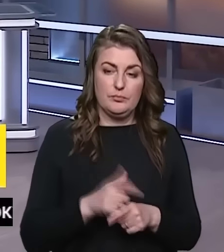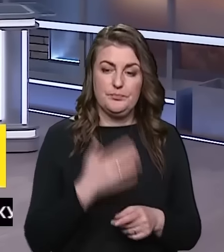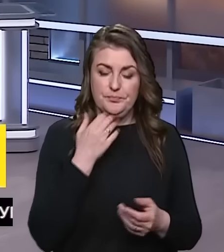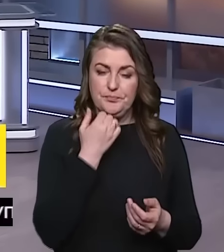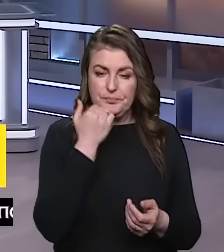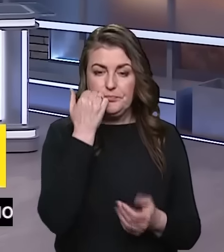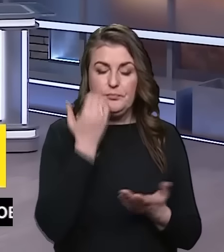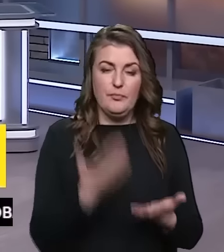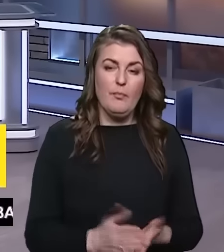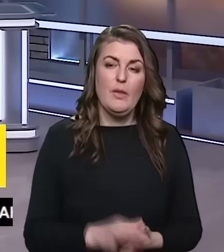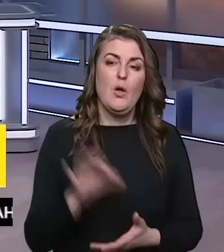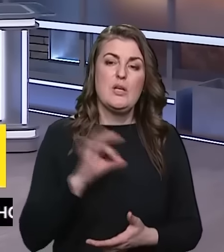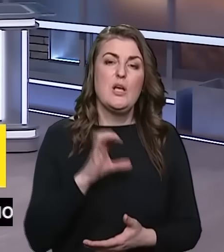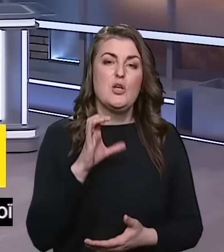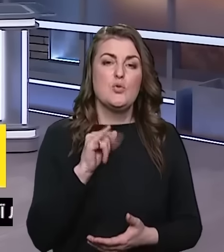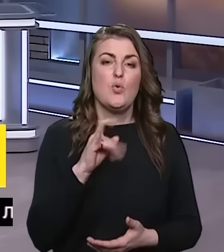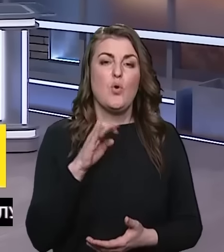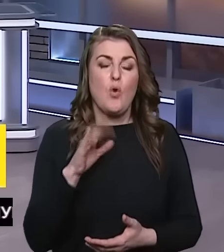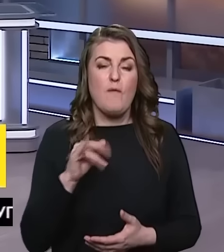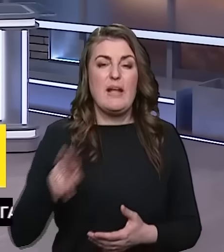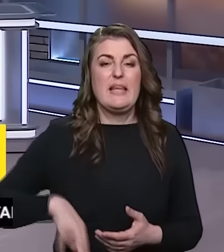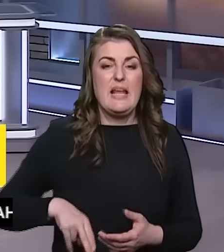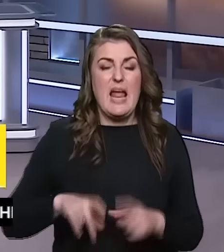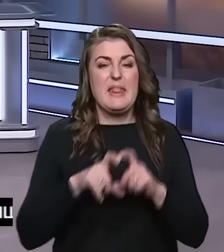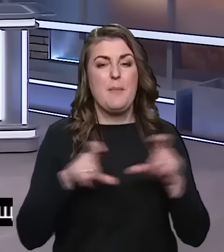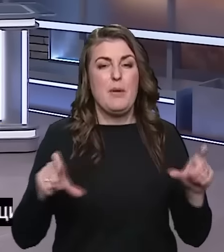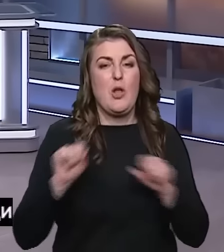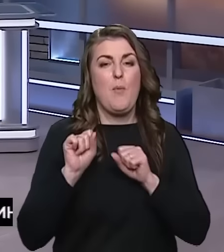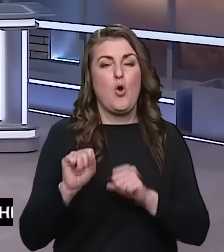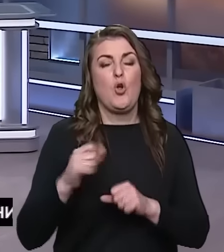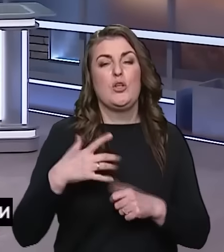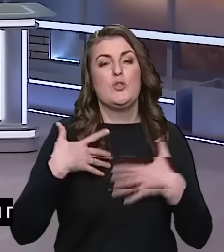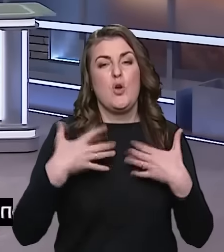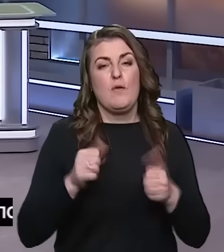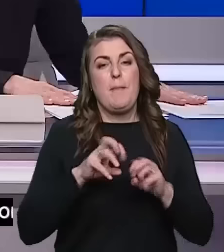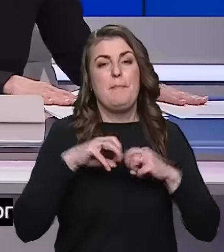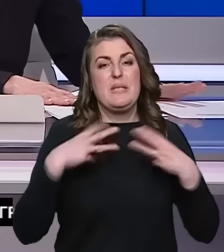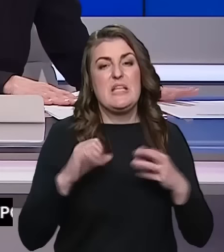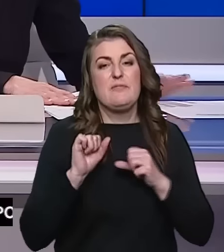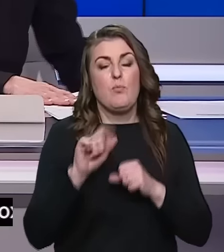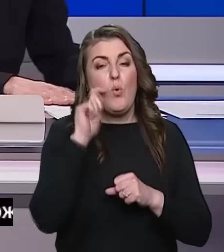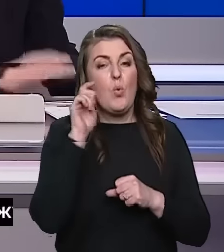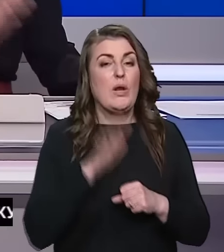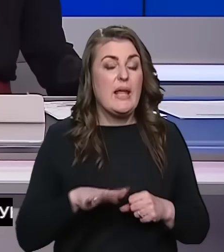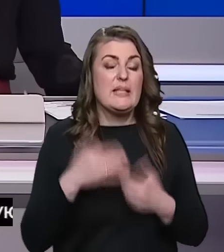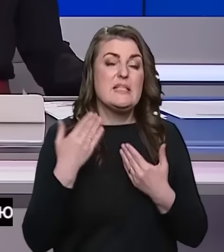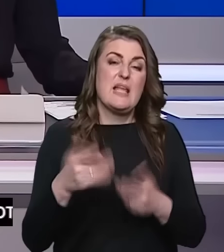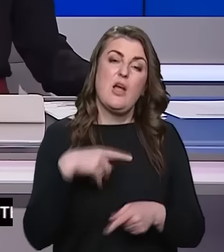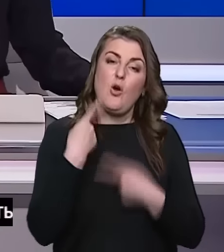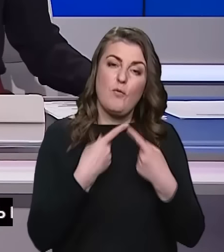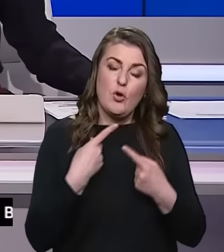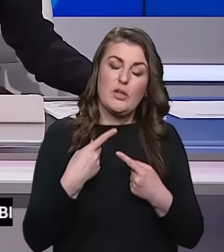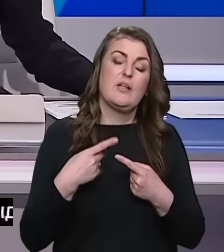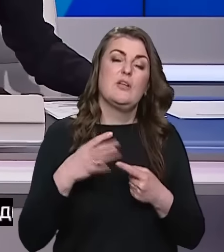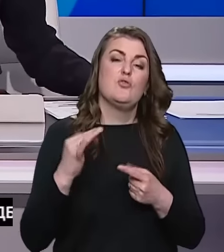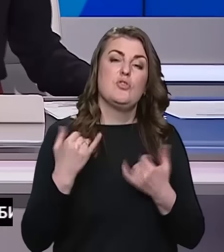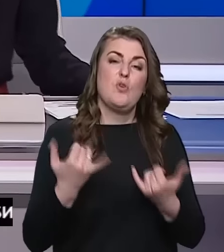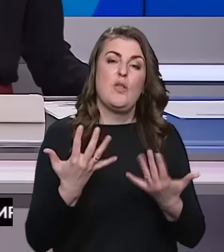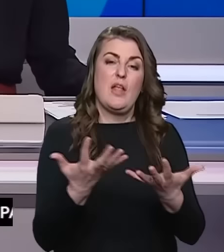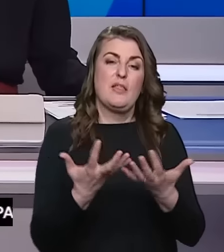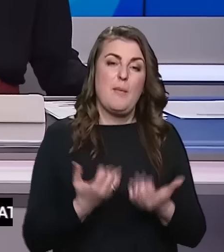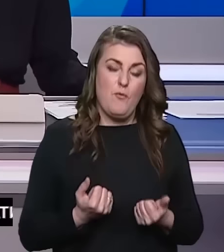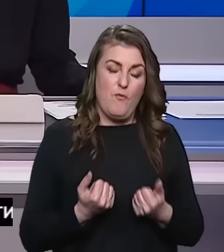Спасибі. Оксана Сухорукова, директорка Департаменту охорони здоров'я Міністерства оборони України. З нею говорили про те, що сьогодні